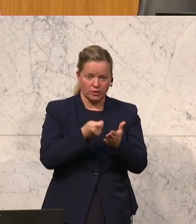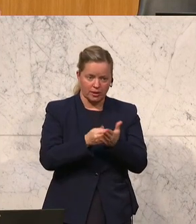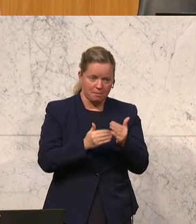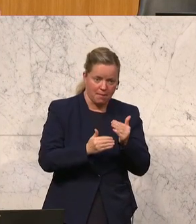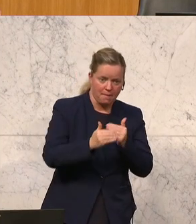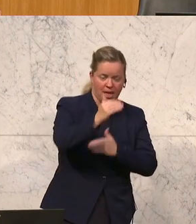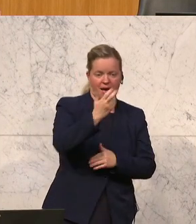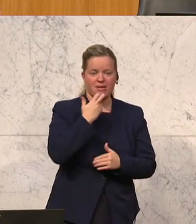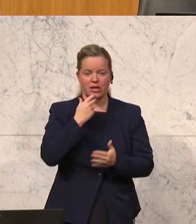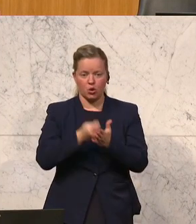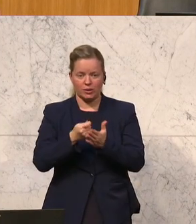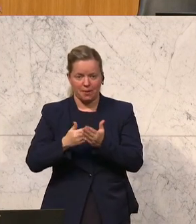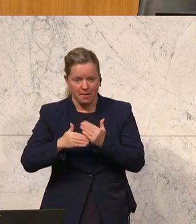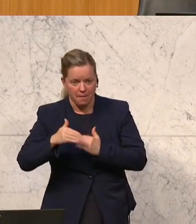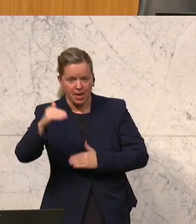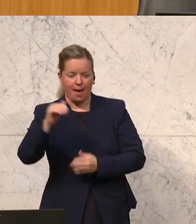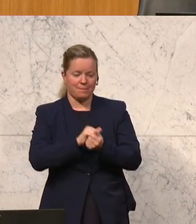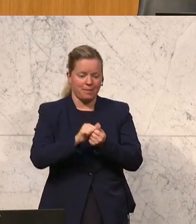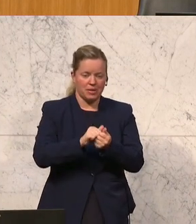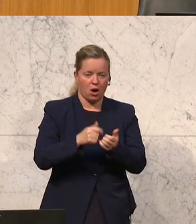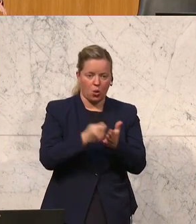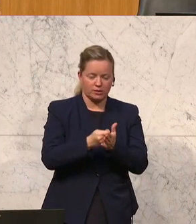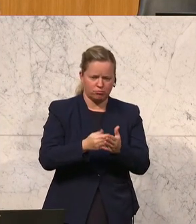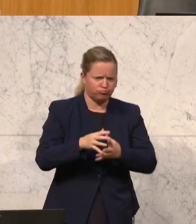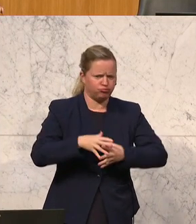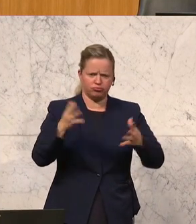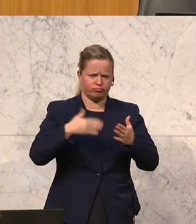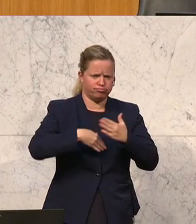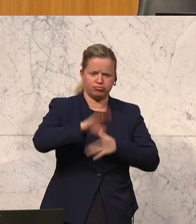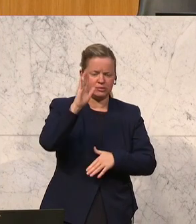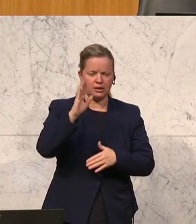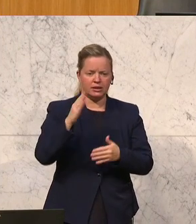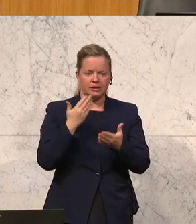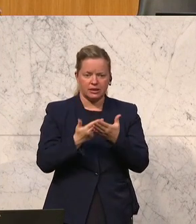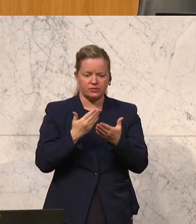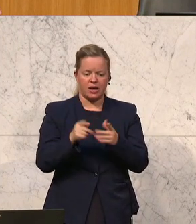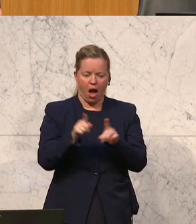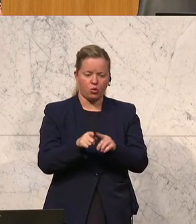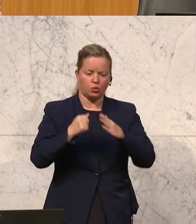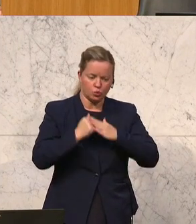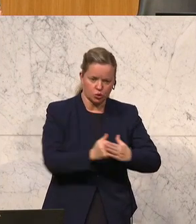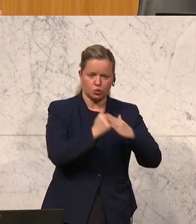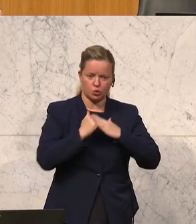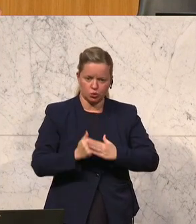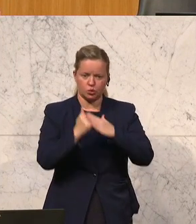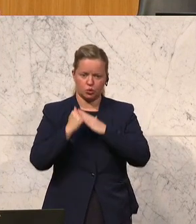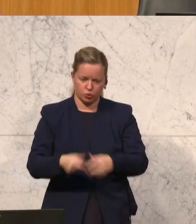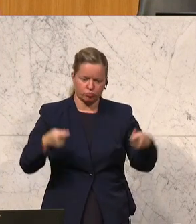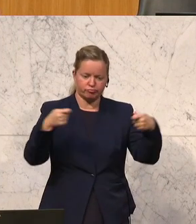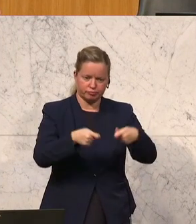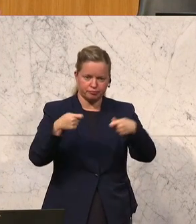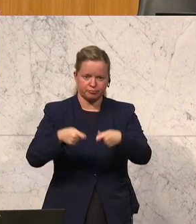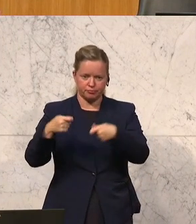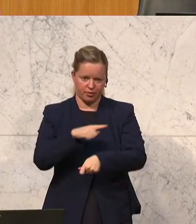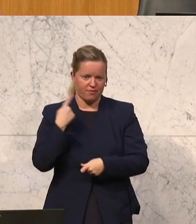höheren Energiekosten, Papierkosten, die explodieren, auch dementsprechend Unterstützung auf den Weg zu bringen.